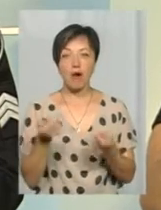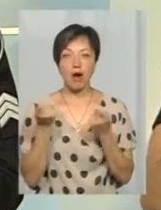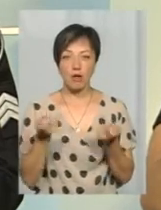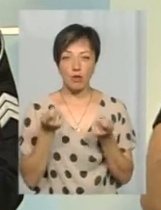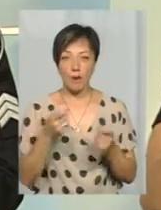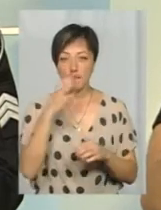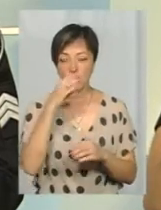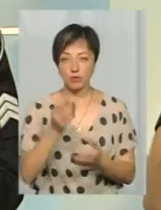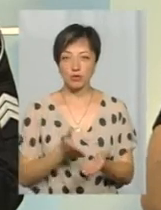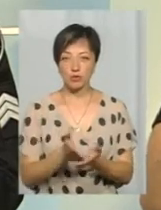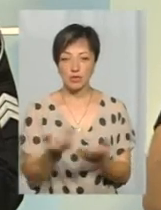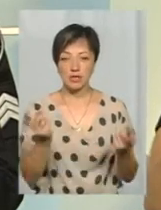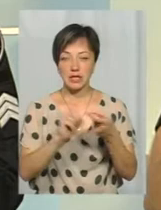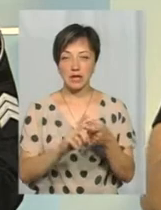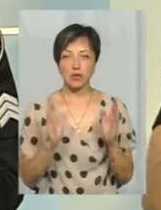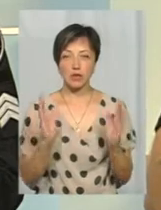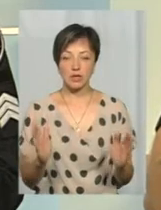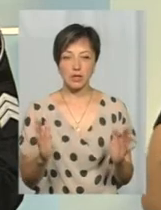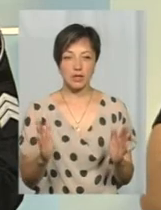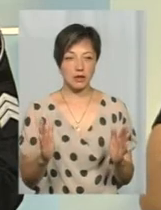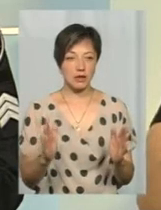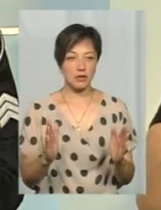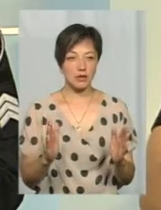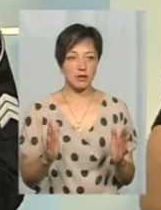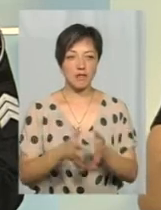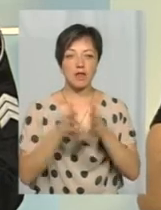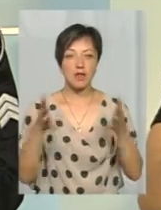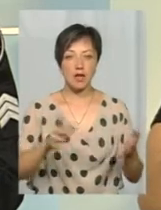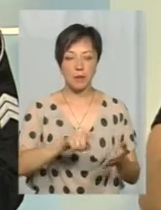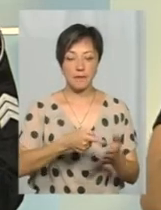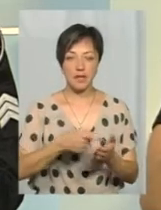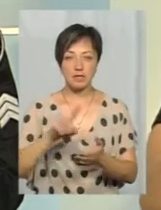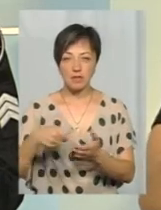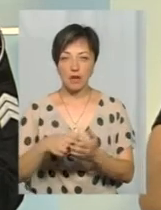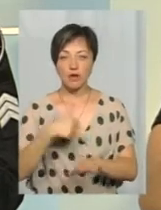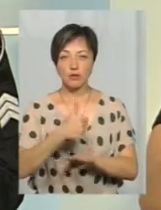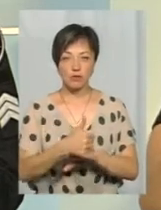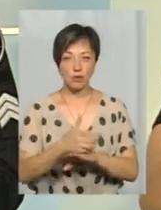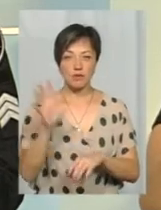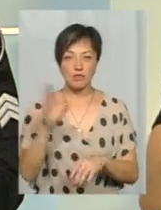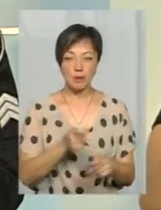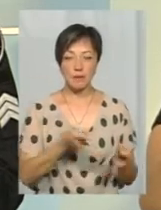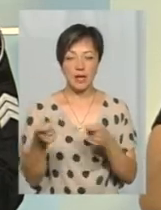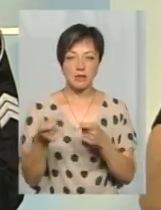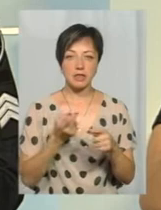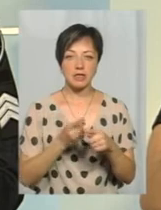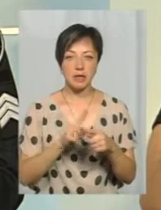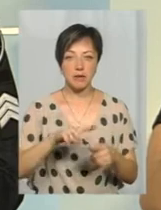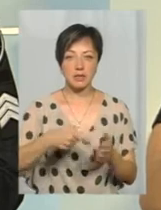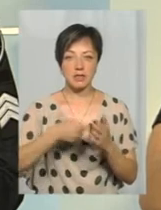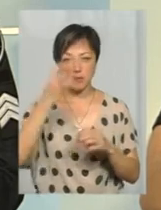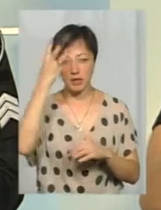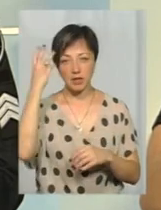маршрутів, які з'єднують тільки на безпосередньо великі міста. В основному всі перевізники, це і місто